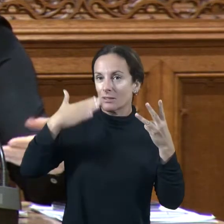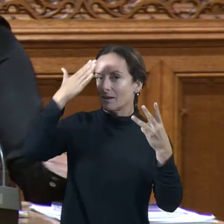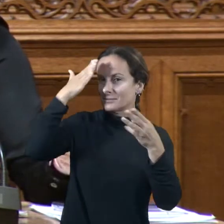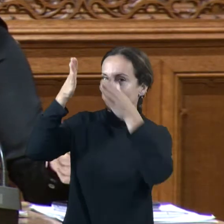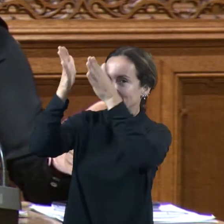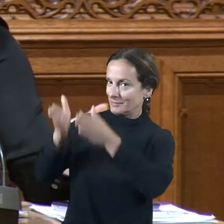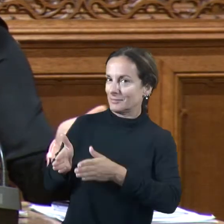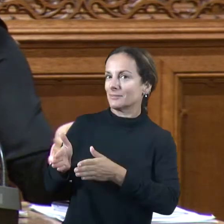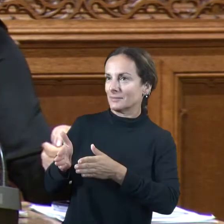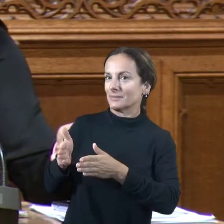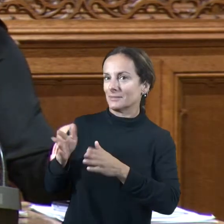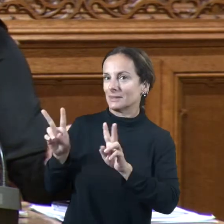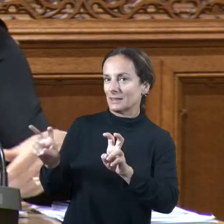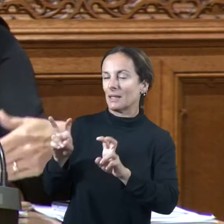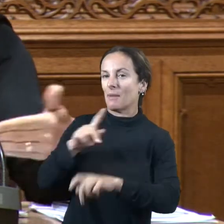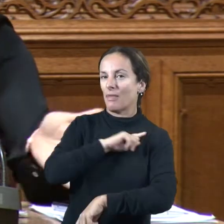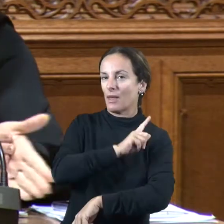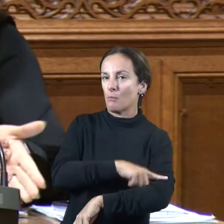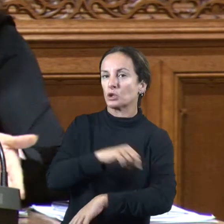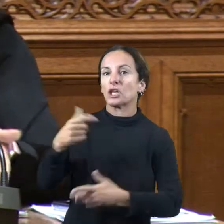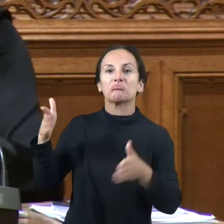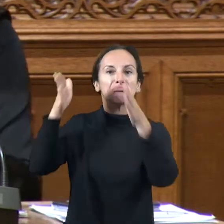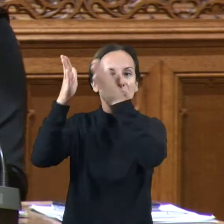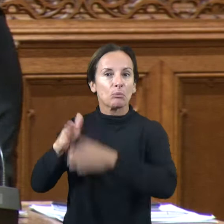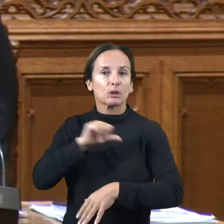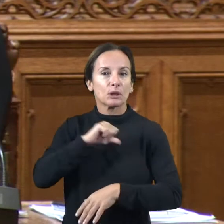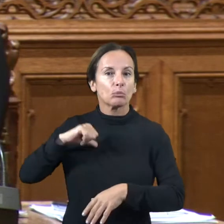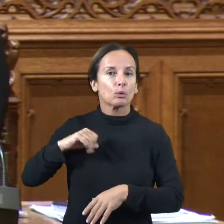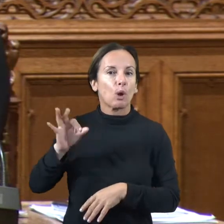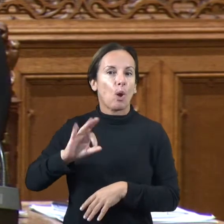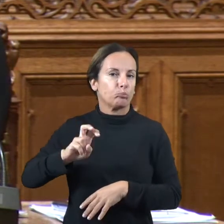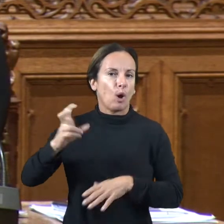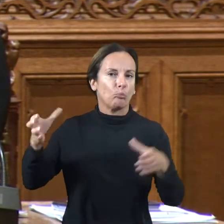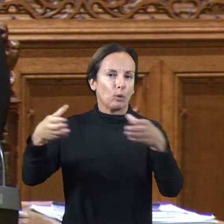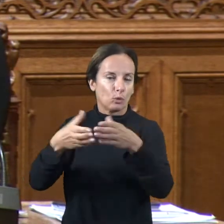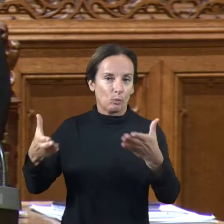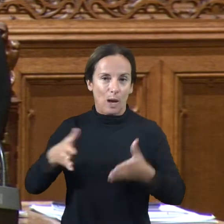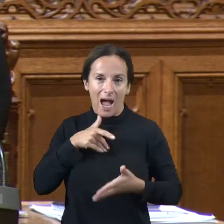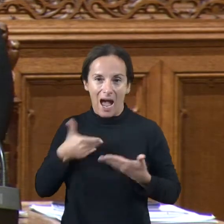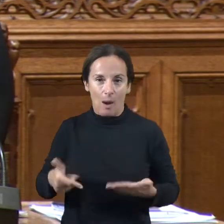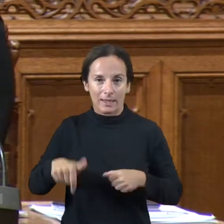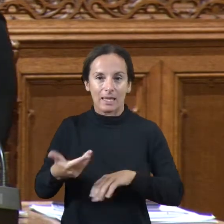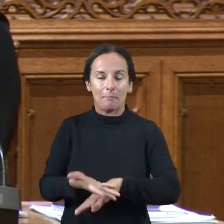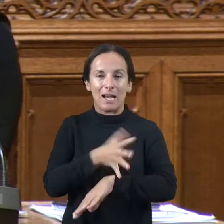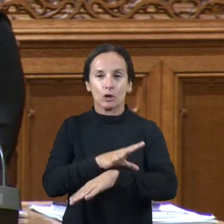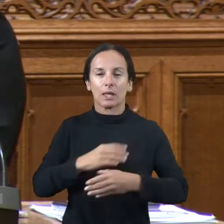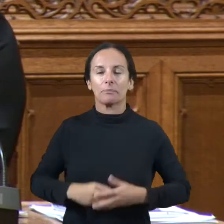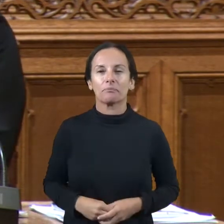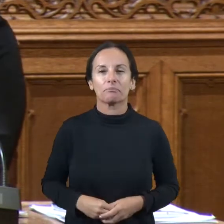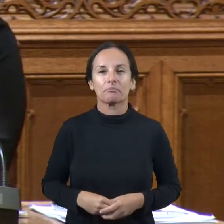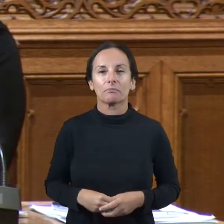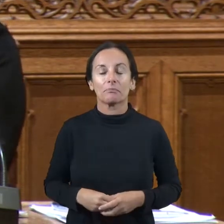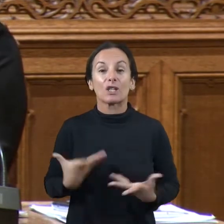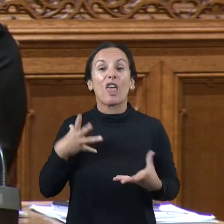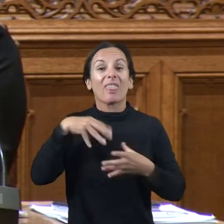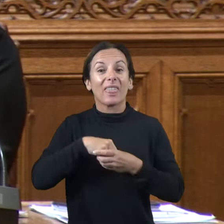quant a les valors de l'esport ja siguin esportistes individuals com els clubs d'elit que tenim en aquests moments a Mallorca. Per tant, d'una manera, dins